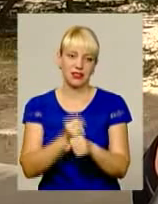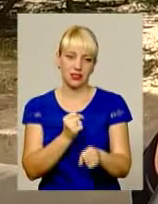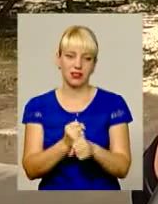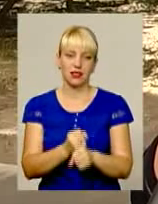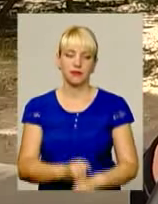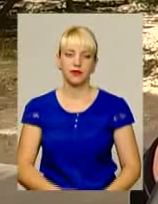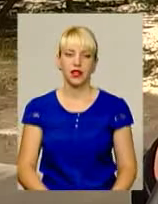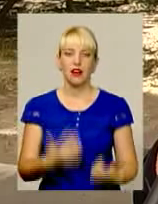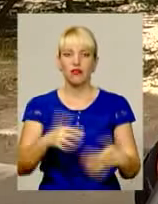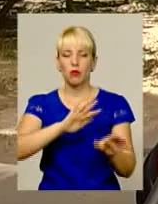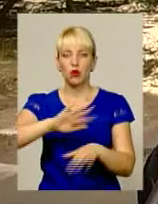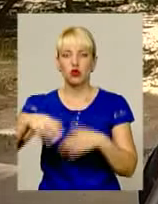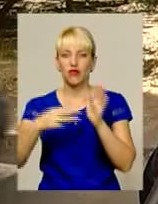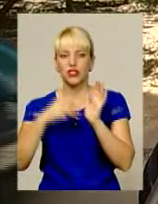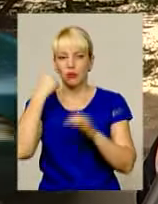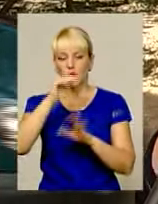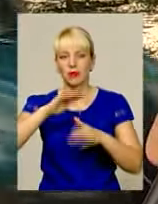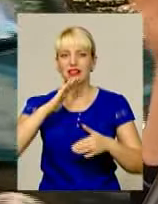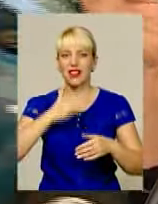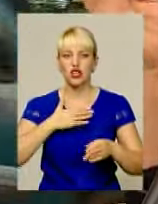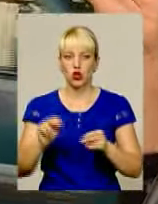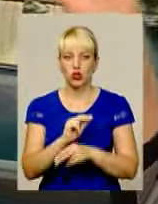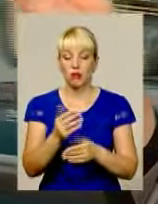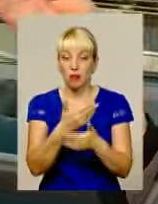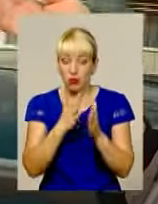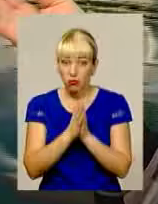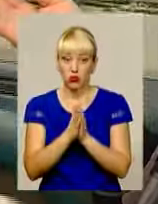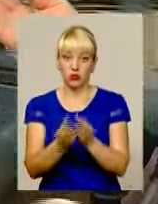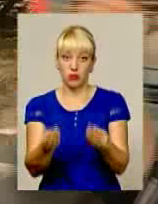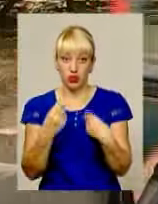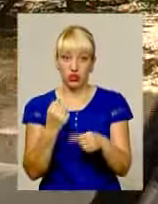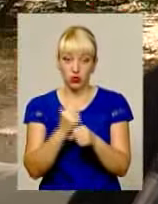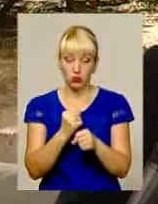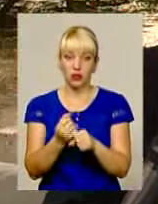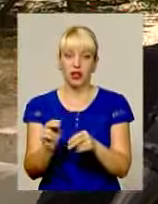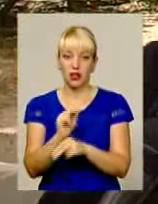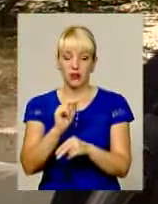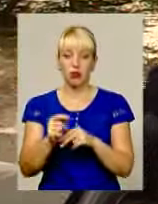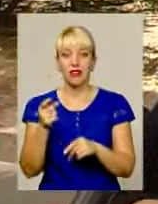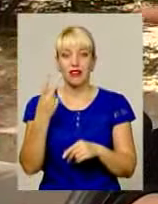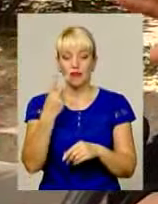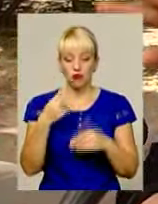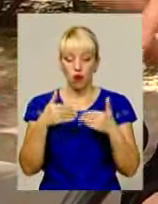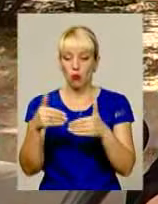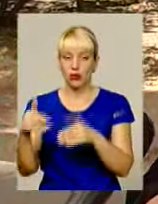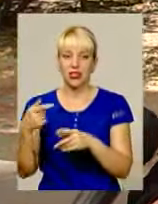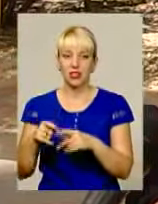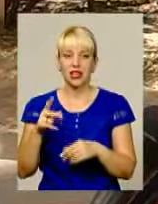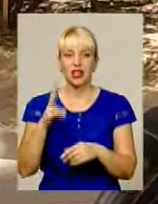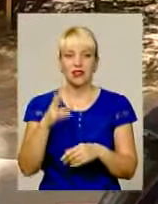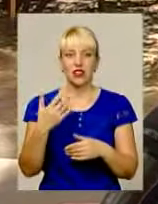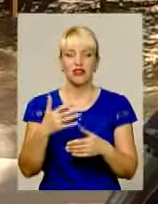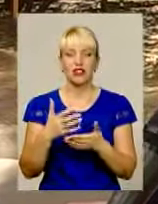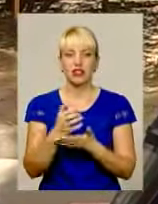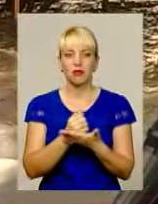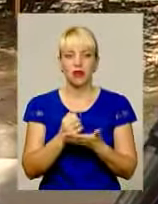пройшло вісім років після нашого ремонту, і ми просимо, що зробіть нам повторний ремонт. В цих двох під'їздах не збирали гроші, вже зробили